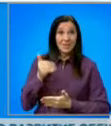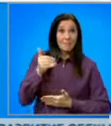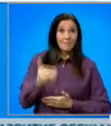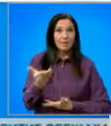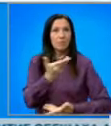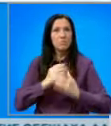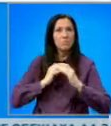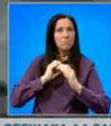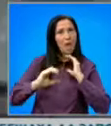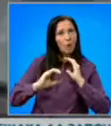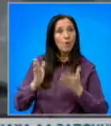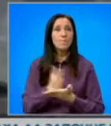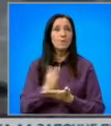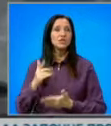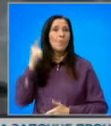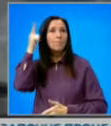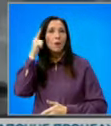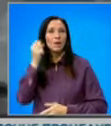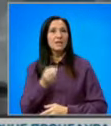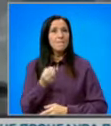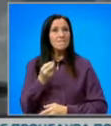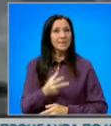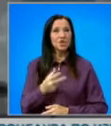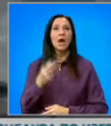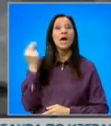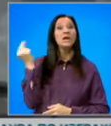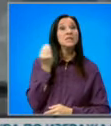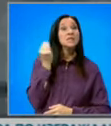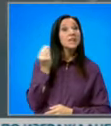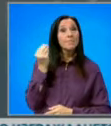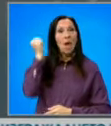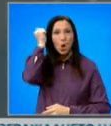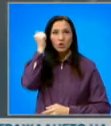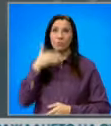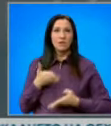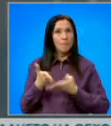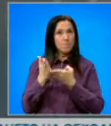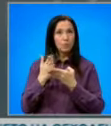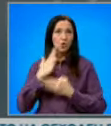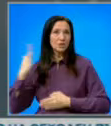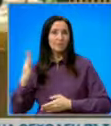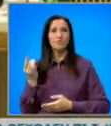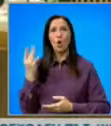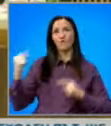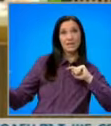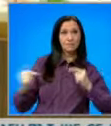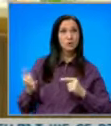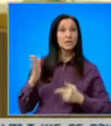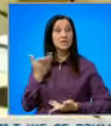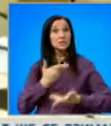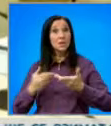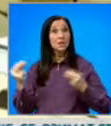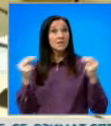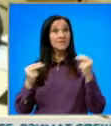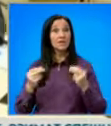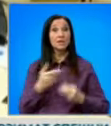Белград и Прищина. Сърбия и Косово поискаха съдействия от Запада в новия спор по между им. След заседание на Съвета за